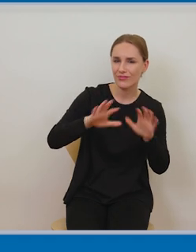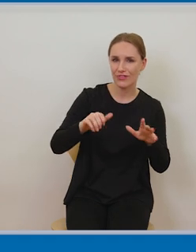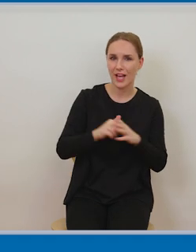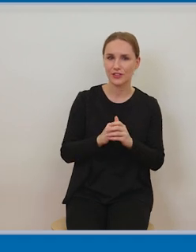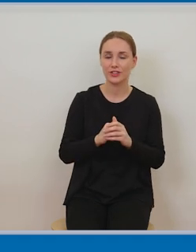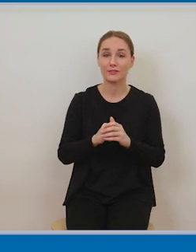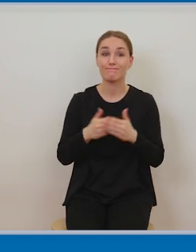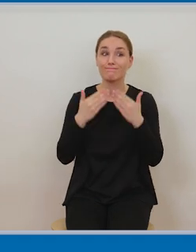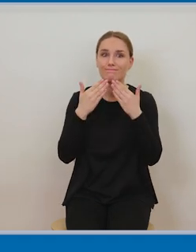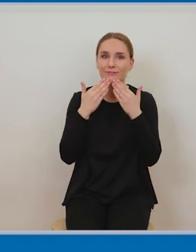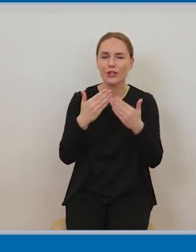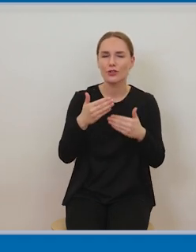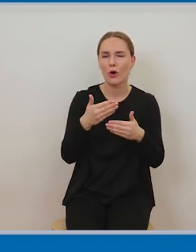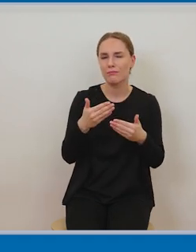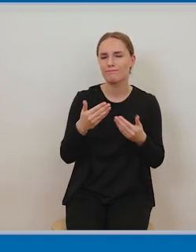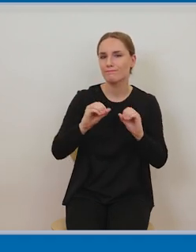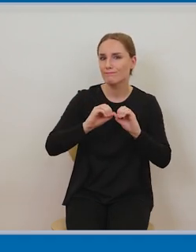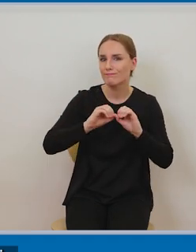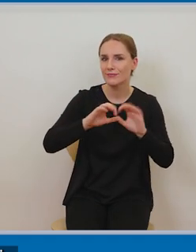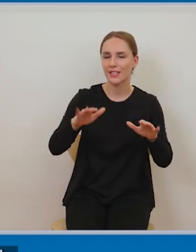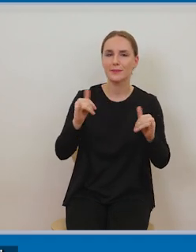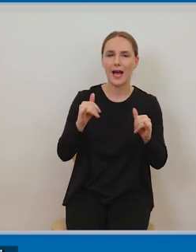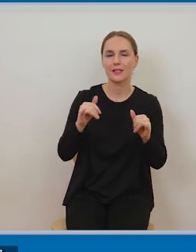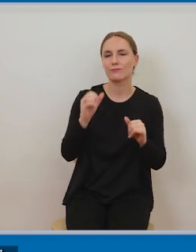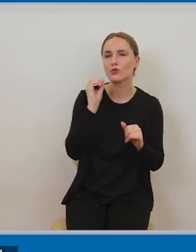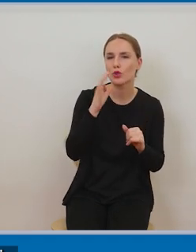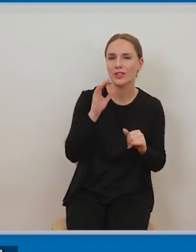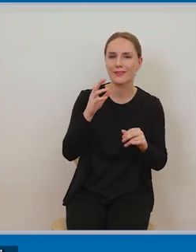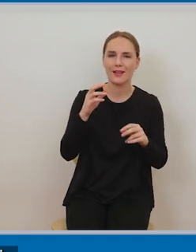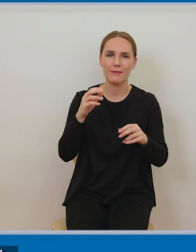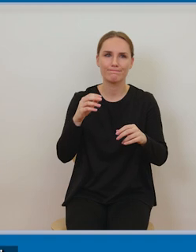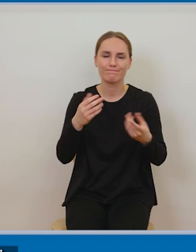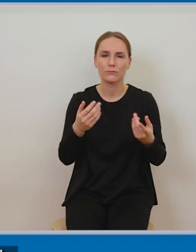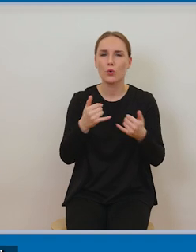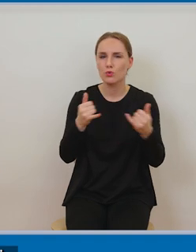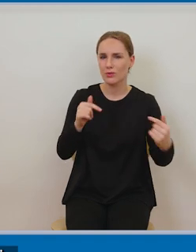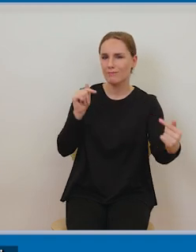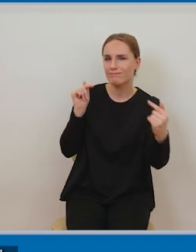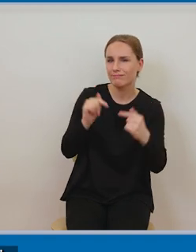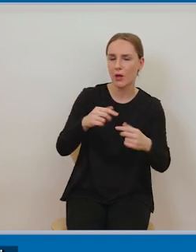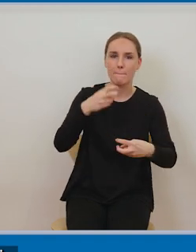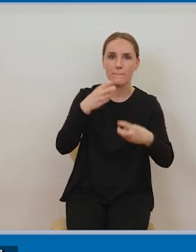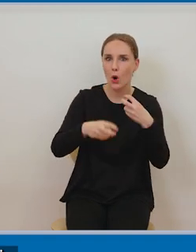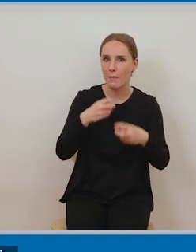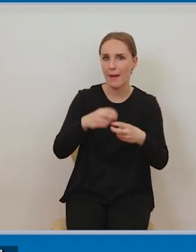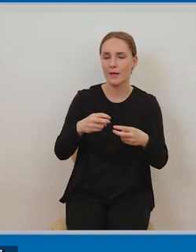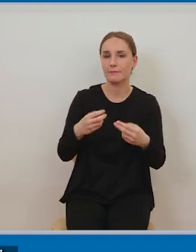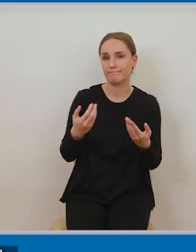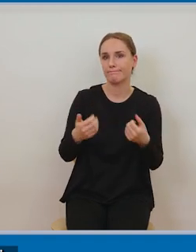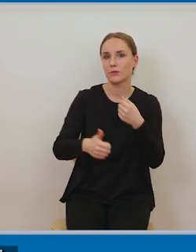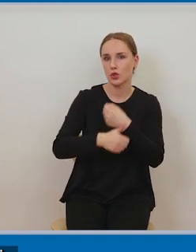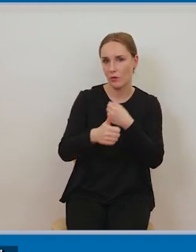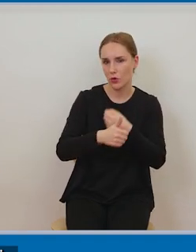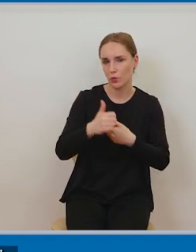problemy mogą generować, może wygenerować korzystanie właśnie z utworu, nawet w działalności właśnie